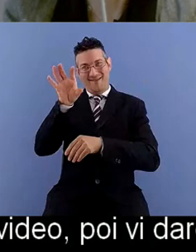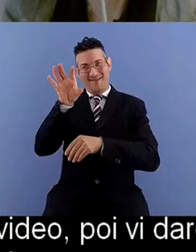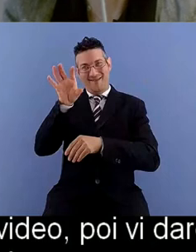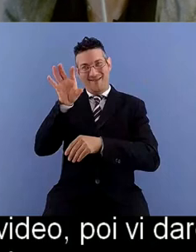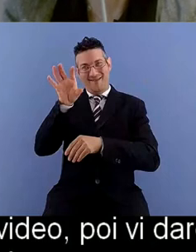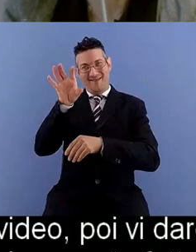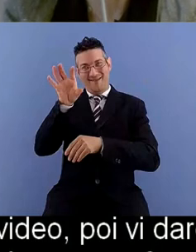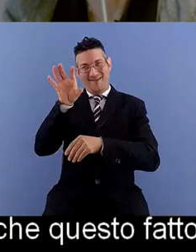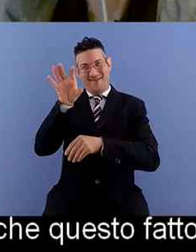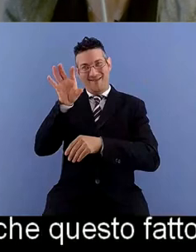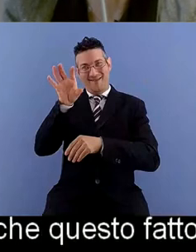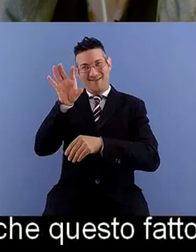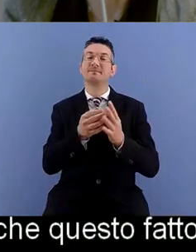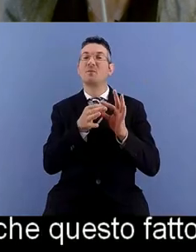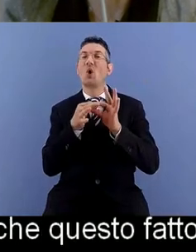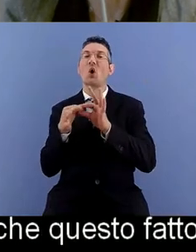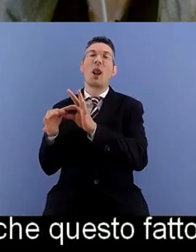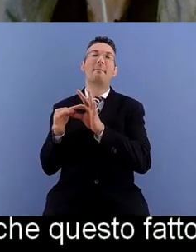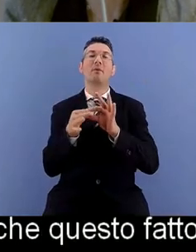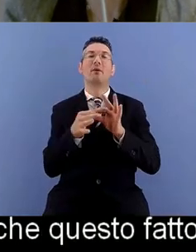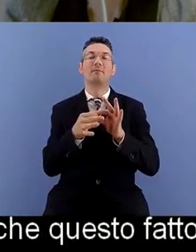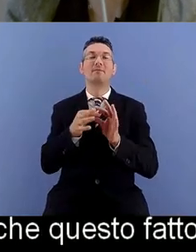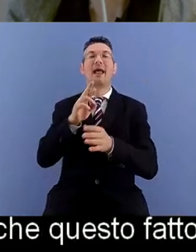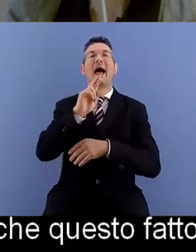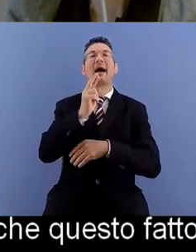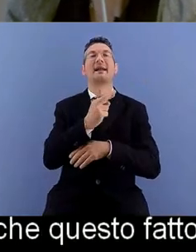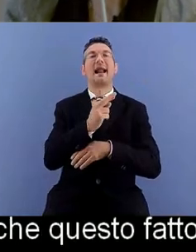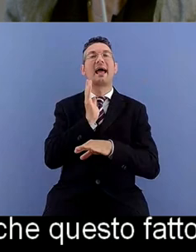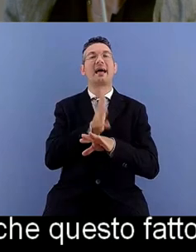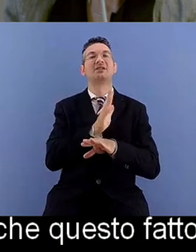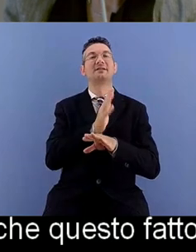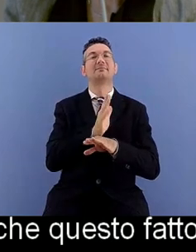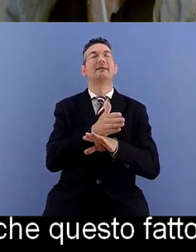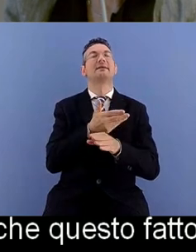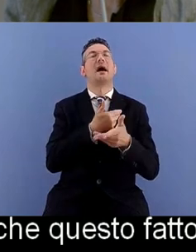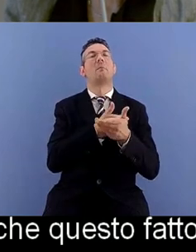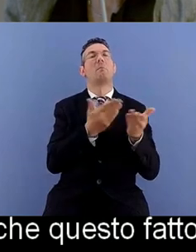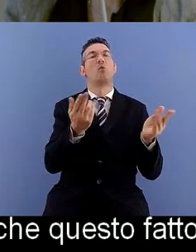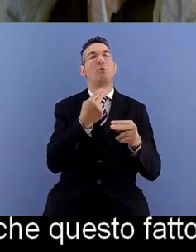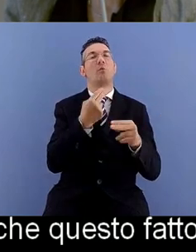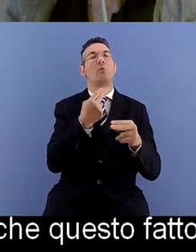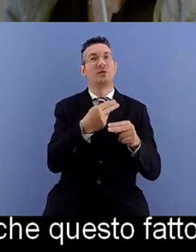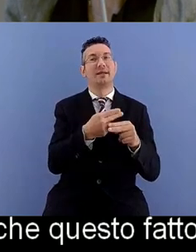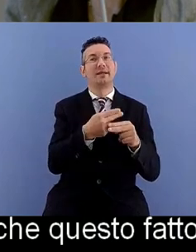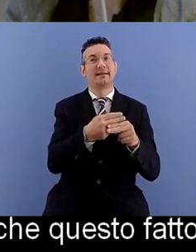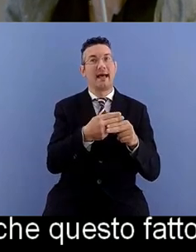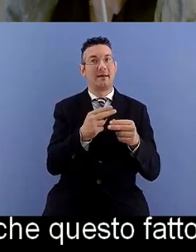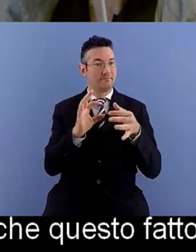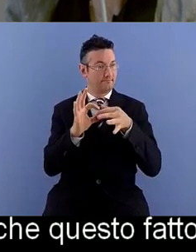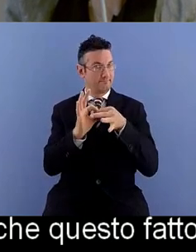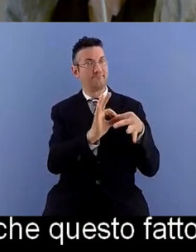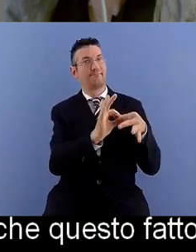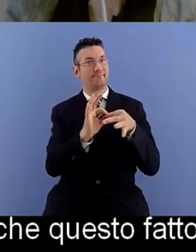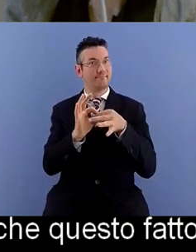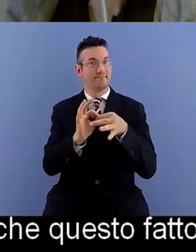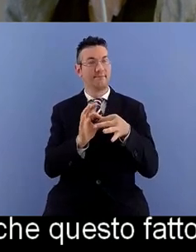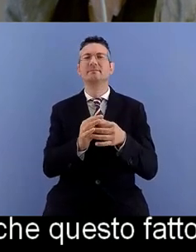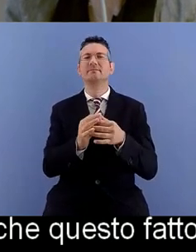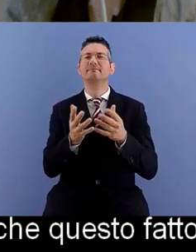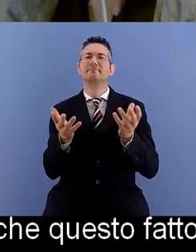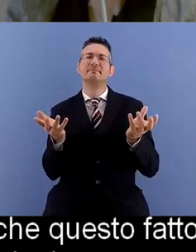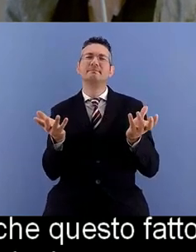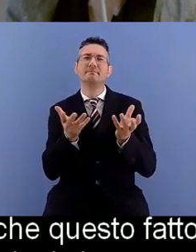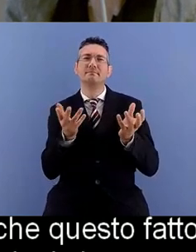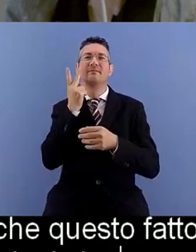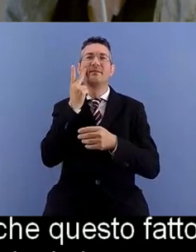con la collaborazione di RAI Accessibilità Pubblico Utilità le espressioni che escono sono queste che vedete